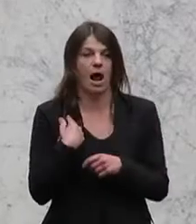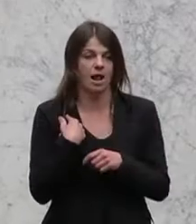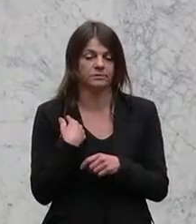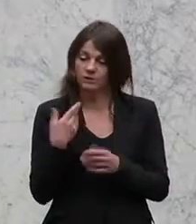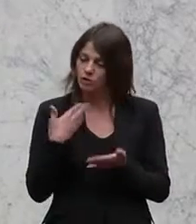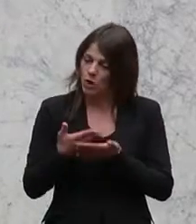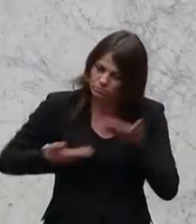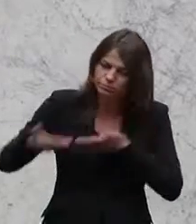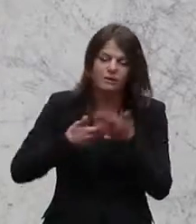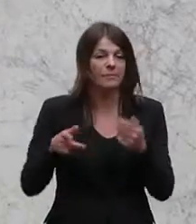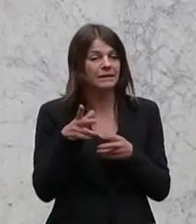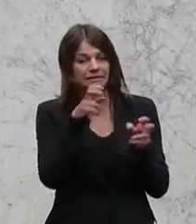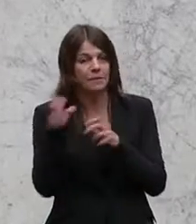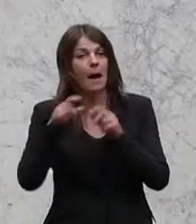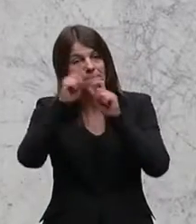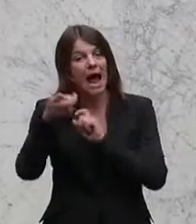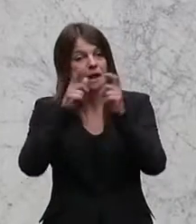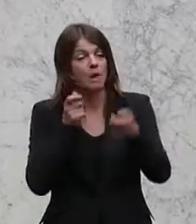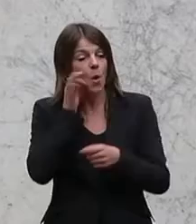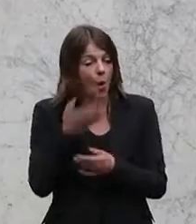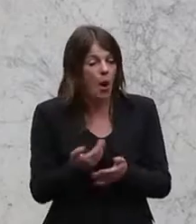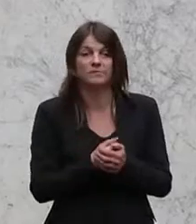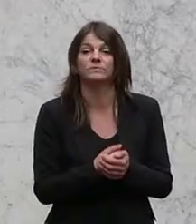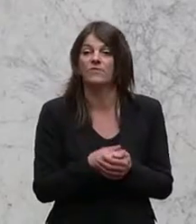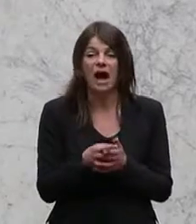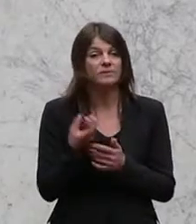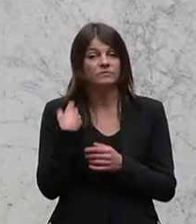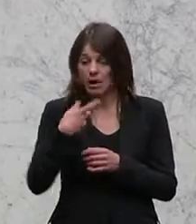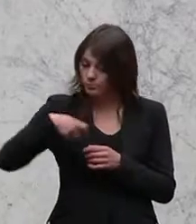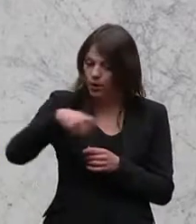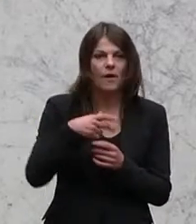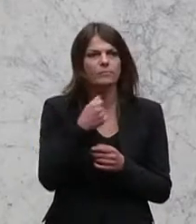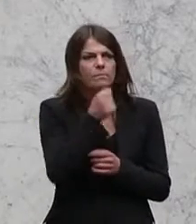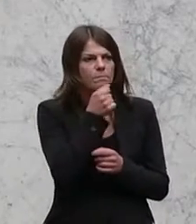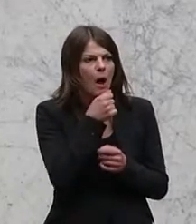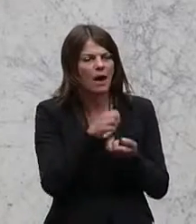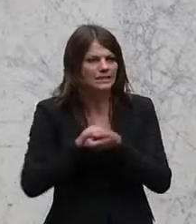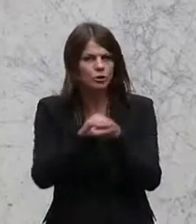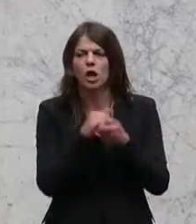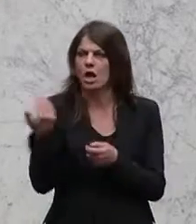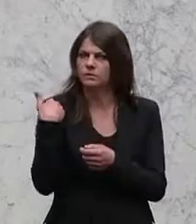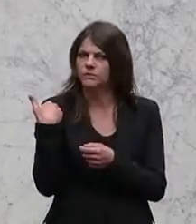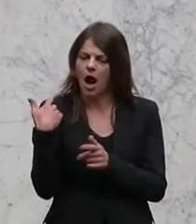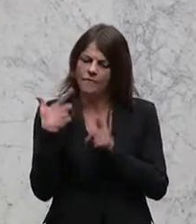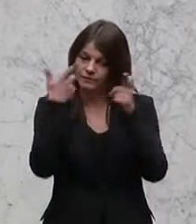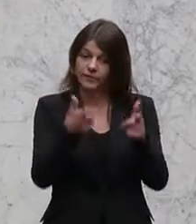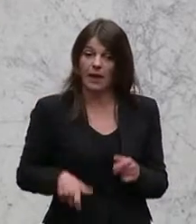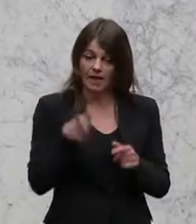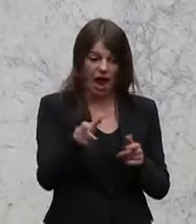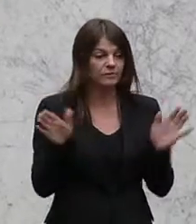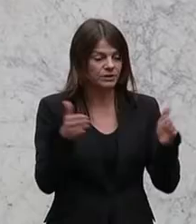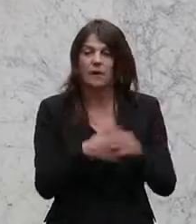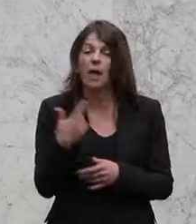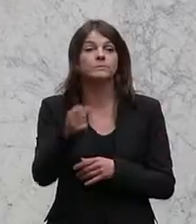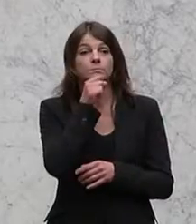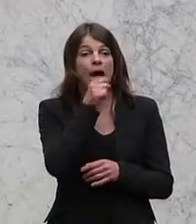wir das erste Mal mit dem Thema mit einer Pflanzensprühsane von einer bäuerlichen Genossenschaft zur Generalversammlung gefahren bin, hätten mich die Bauern